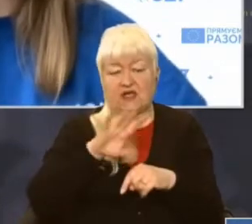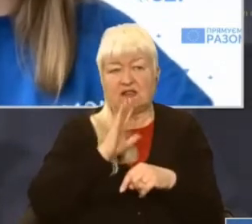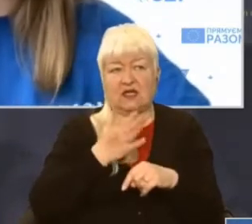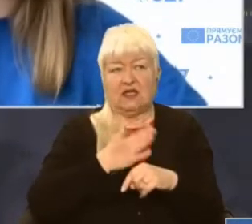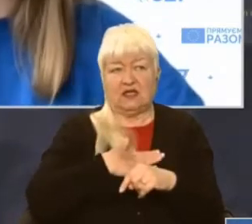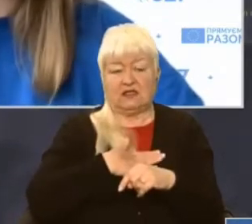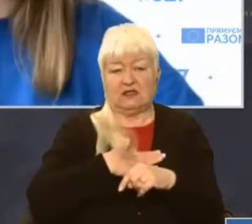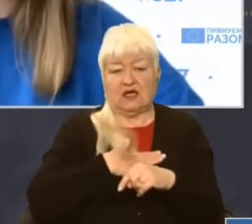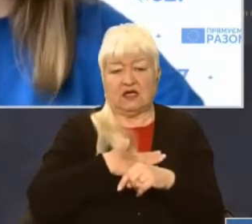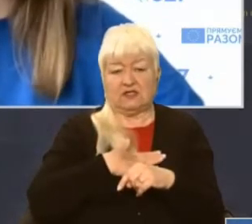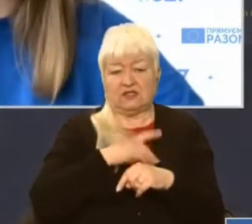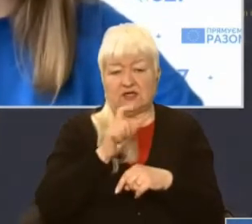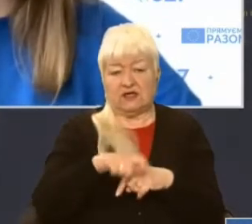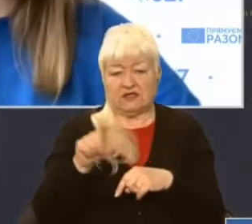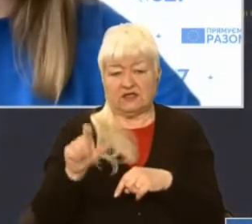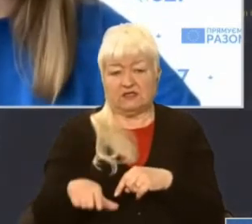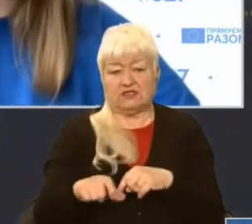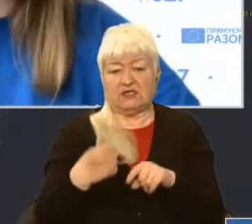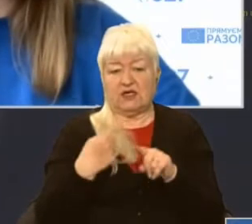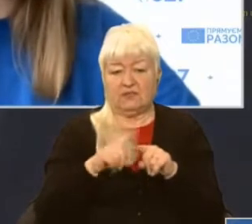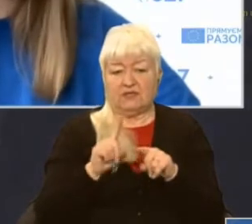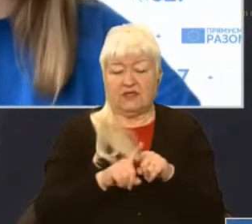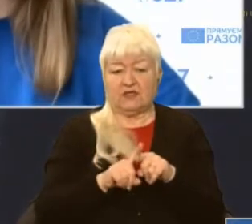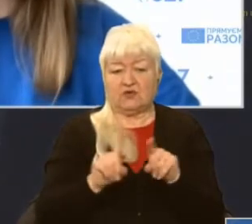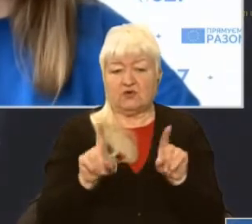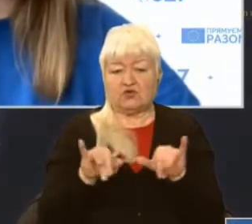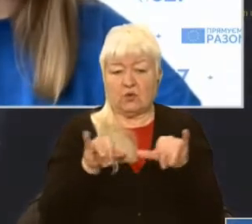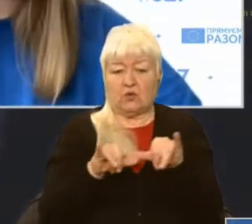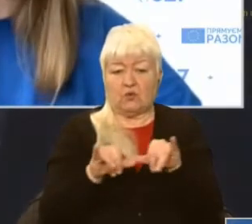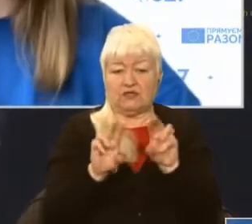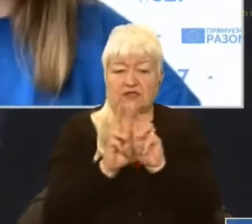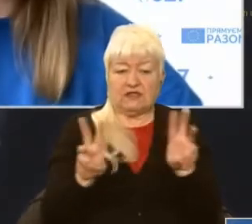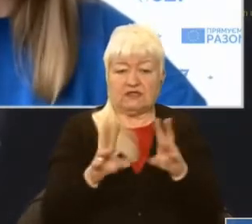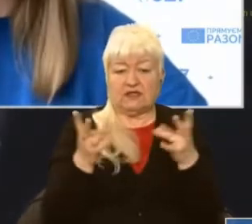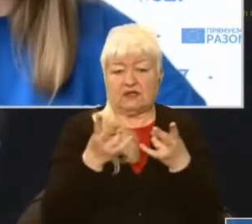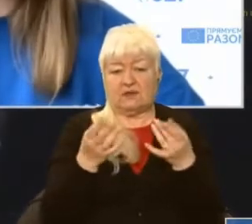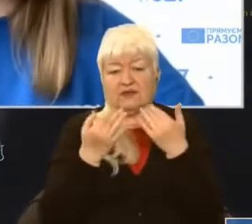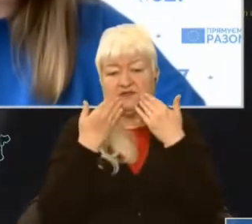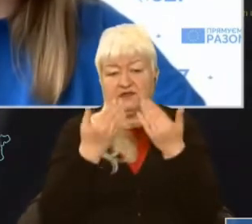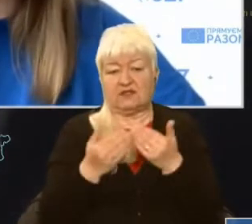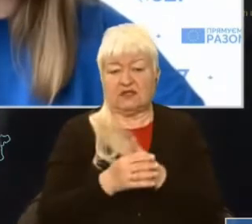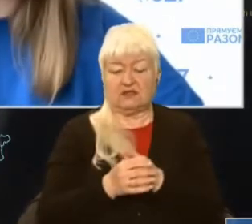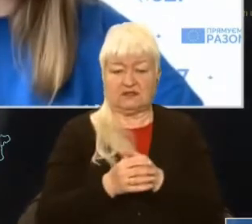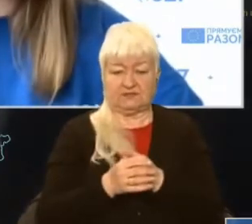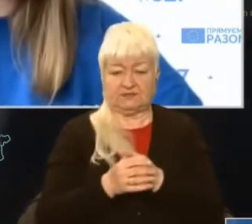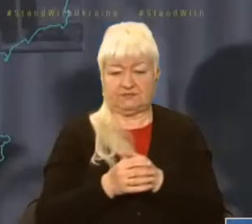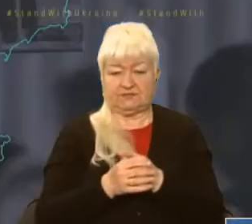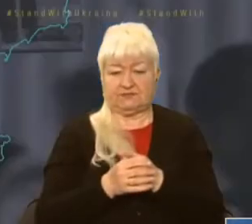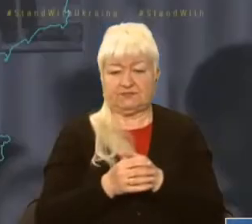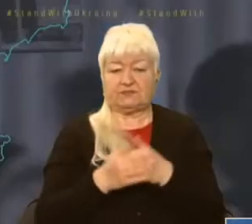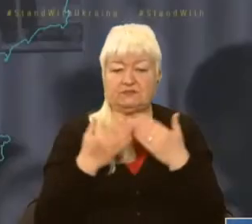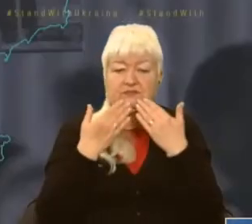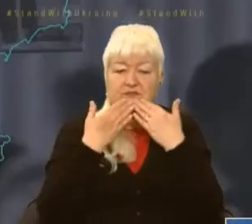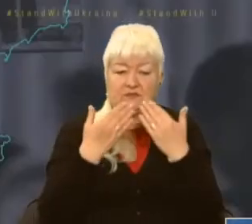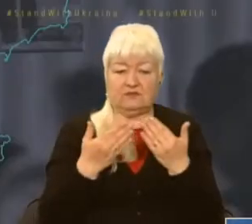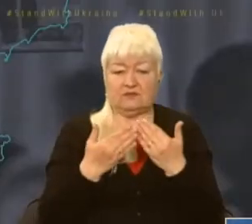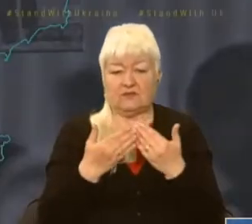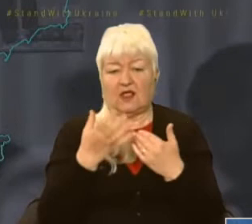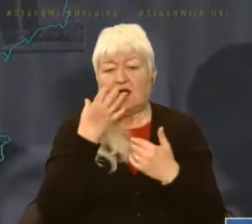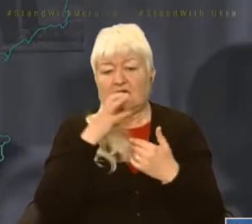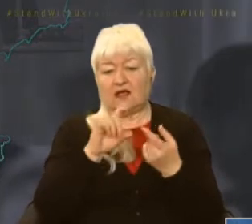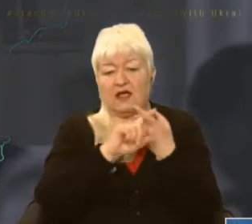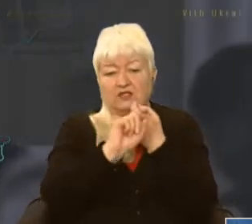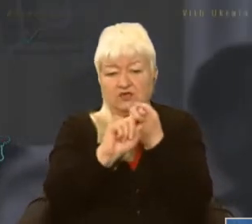напевно, той сайт, на який треба звертатися, ми виведемо зараз це на екран. Будь ласка. Будь ласка, звертайтеся на